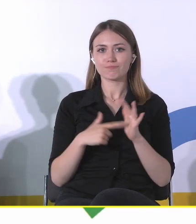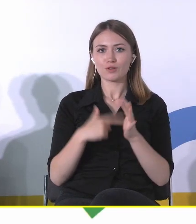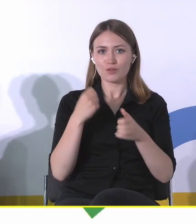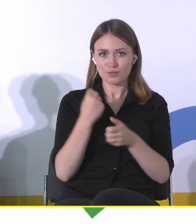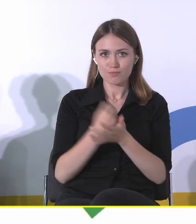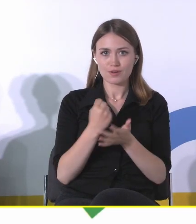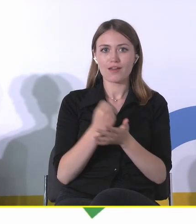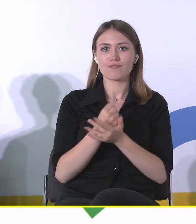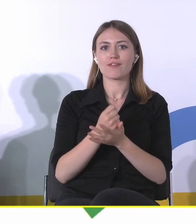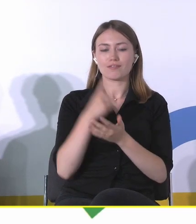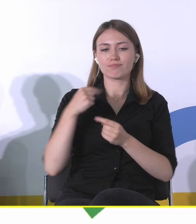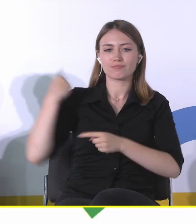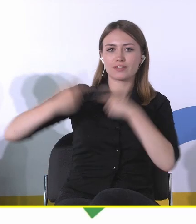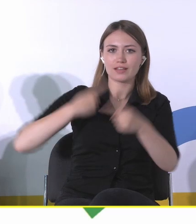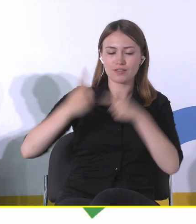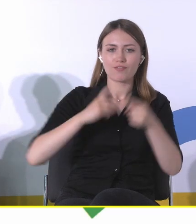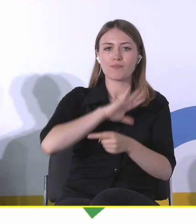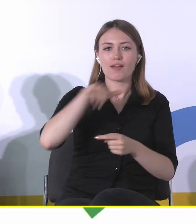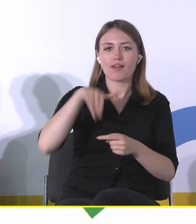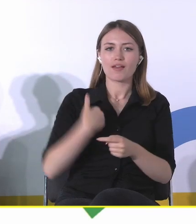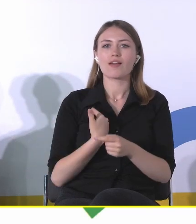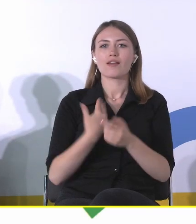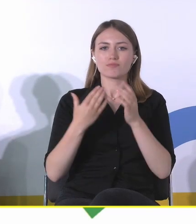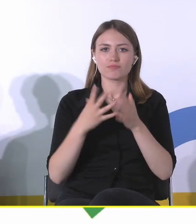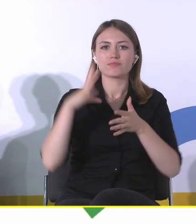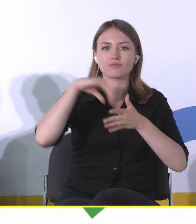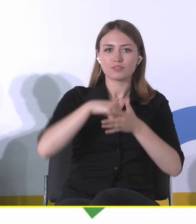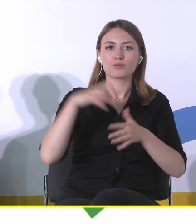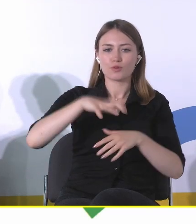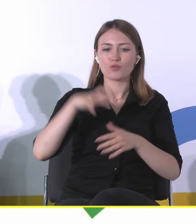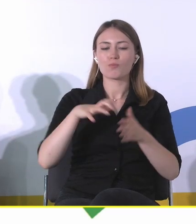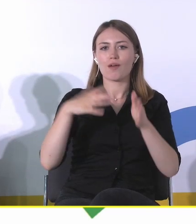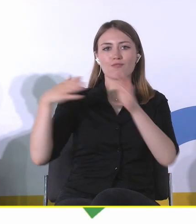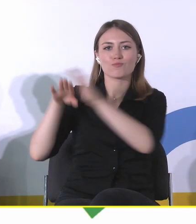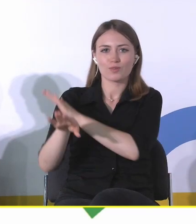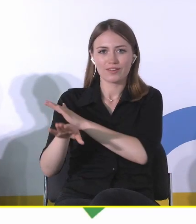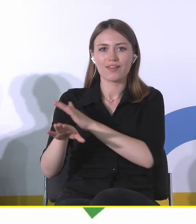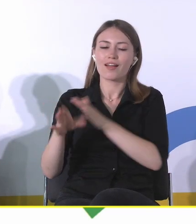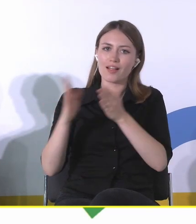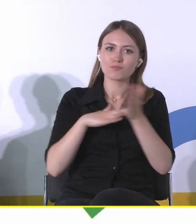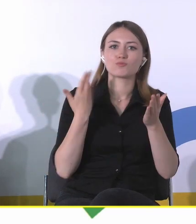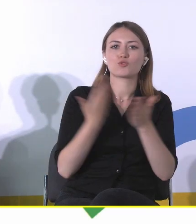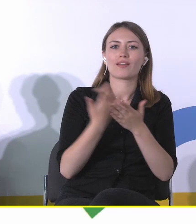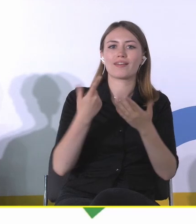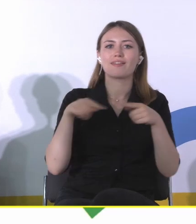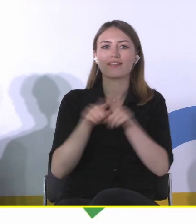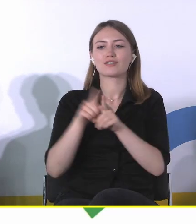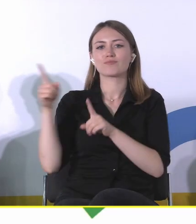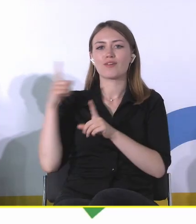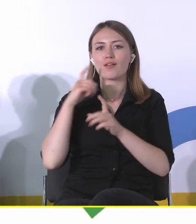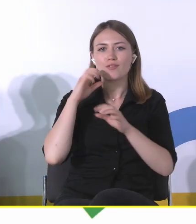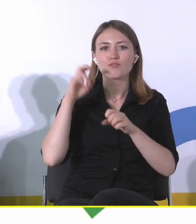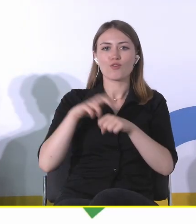dziedzictwa na wywłączaniu grup potencjalnie wykluczonych, albo na przykład tutaj wspominała doktor Sanetra Szeliga